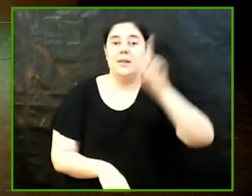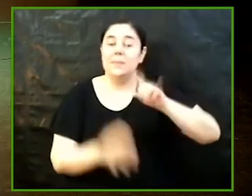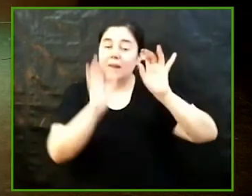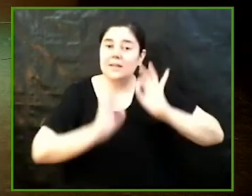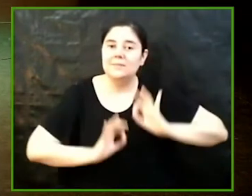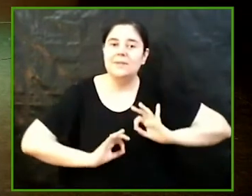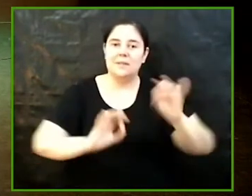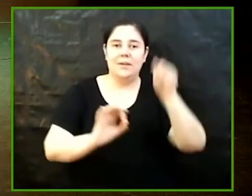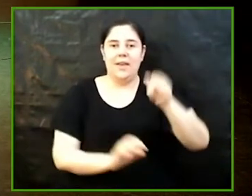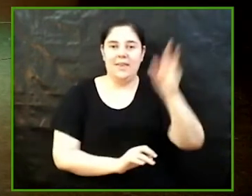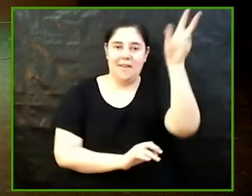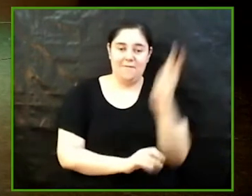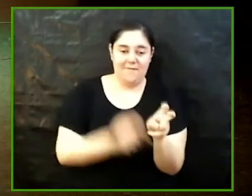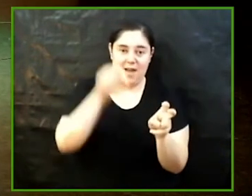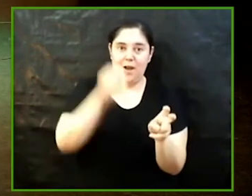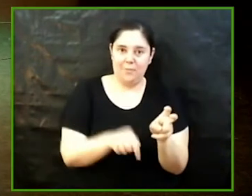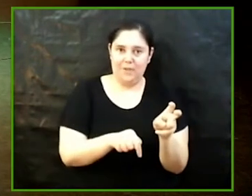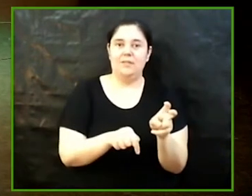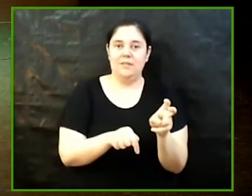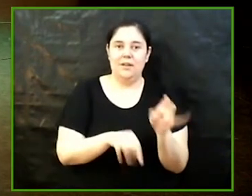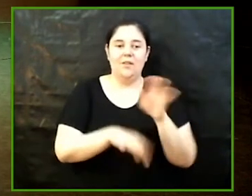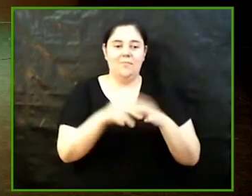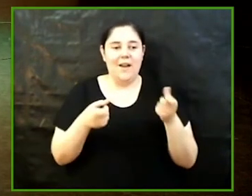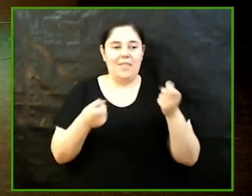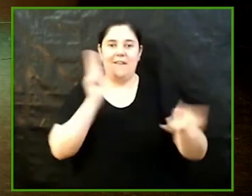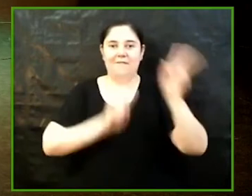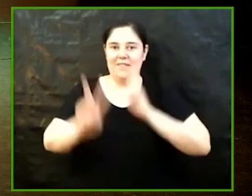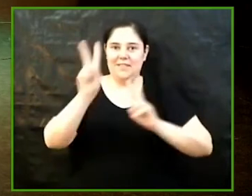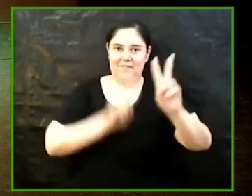seva presència avui aquí visibilitzant aquest suport.